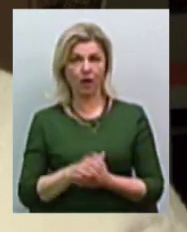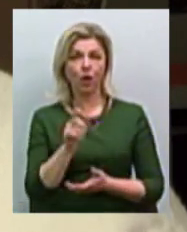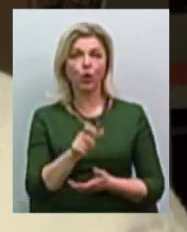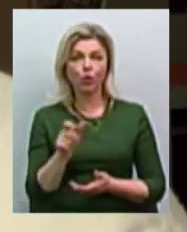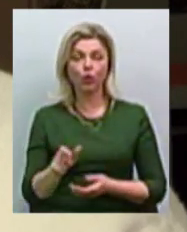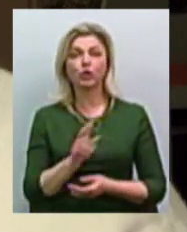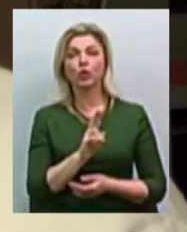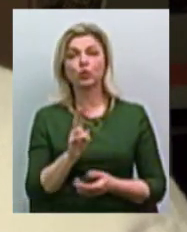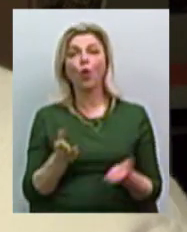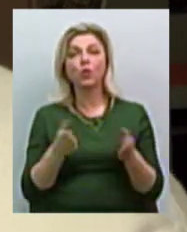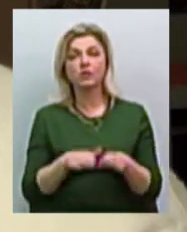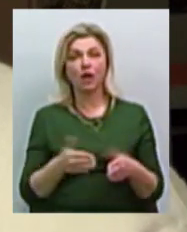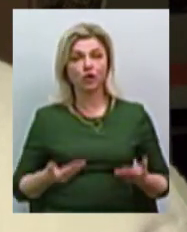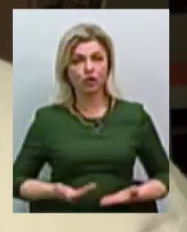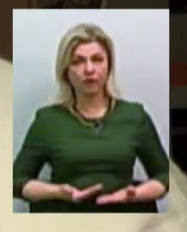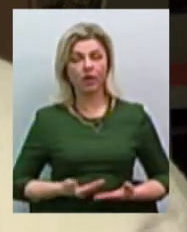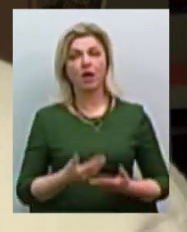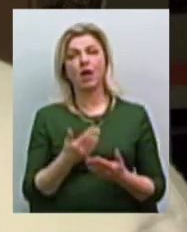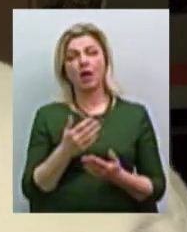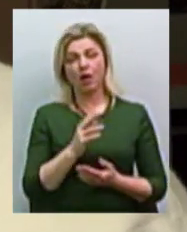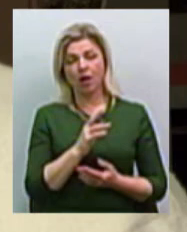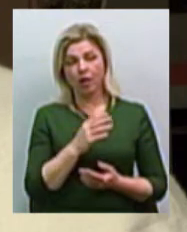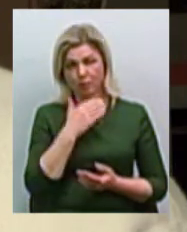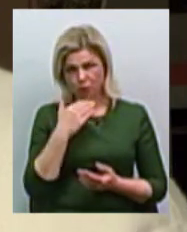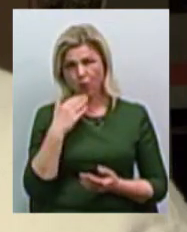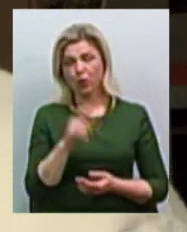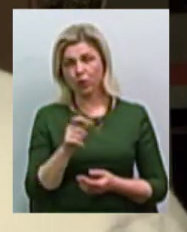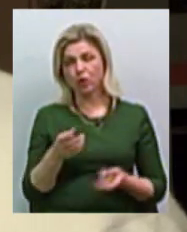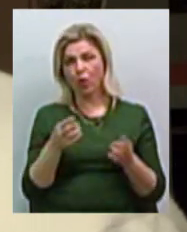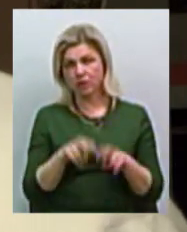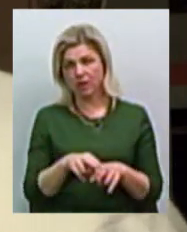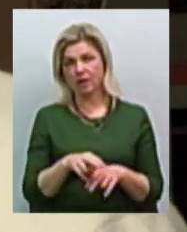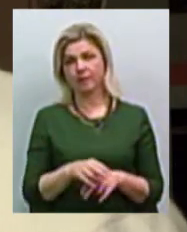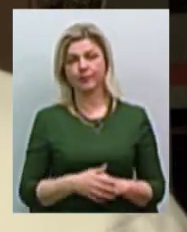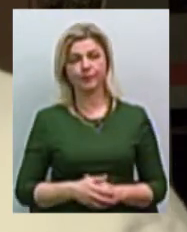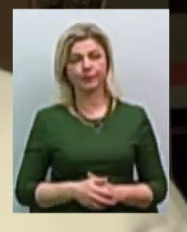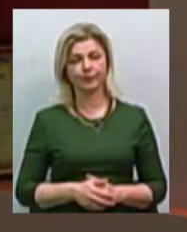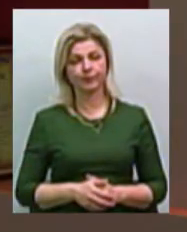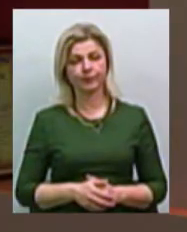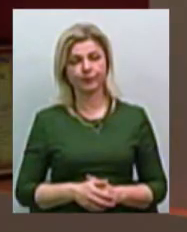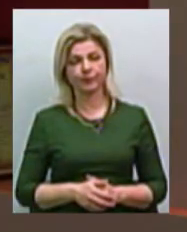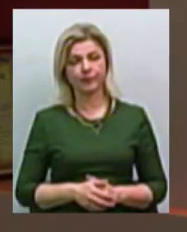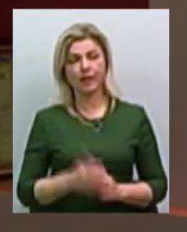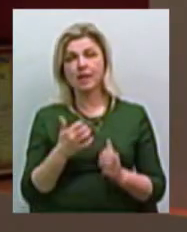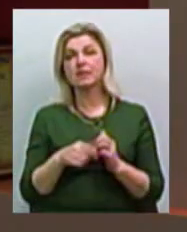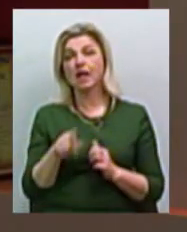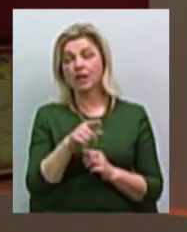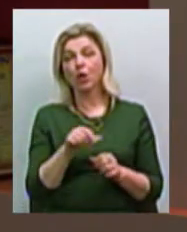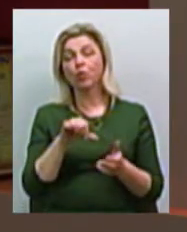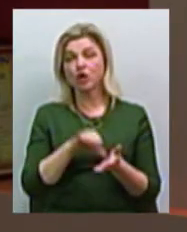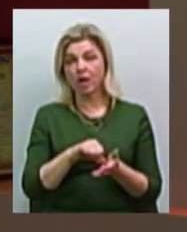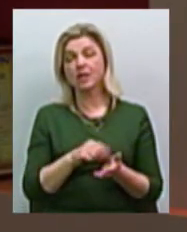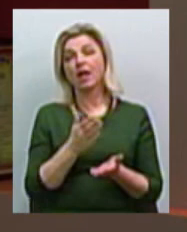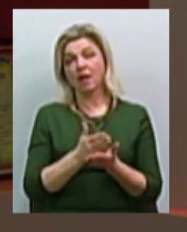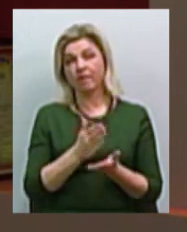які ще залишилися в живих, з яких 600 з гаком людей залишилося, там десятки вже, звичайно, шкода». Серед учасників ліквідації є